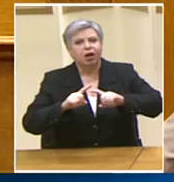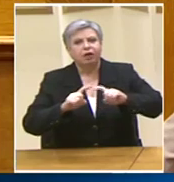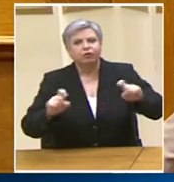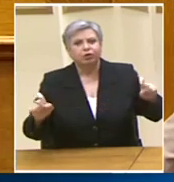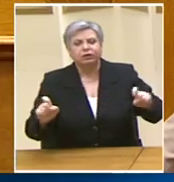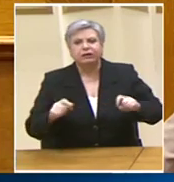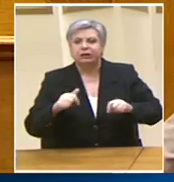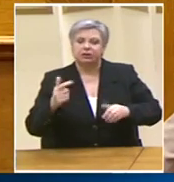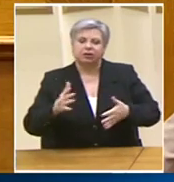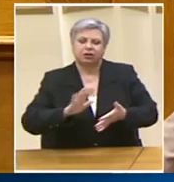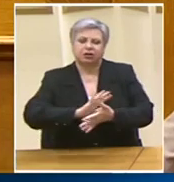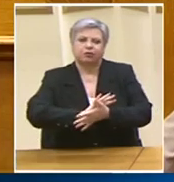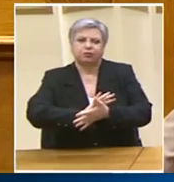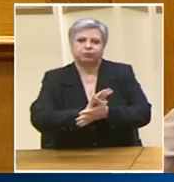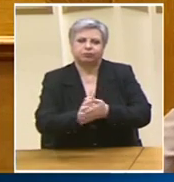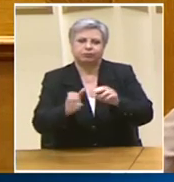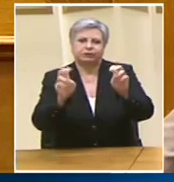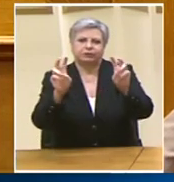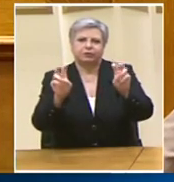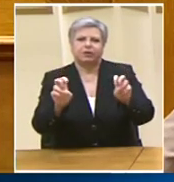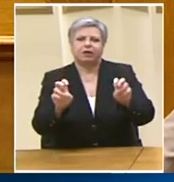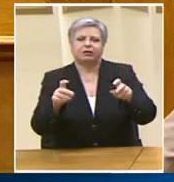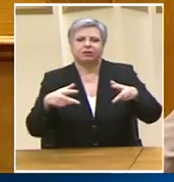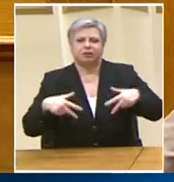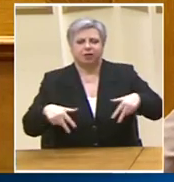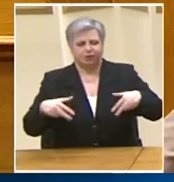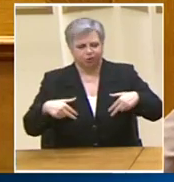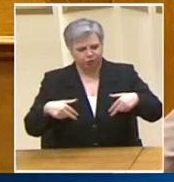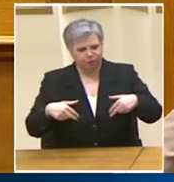κράτους Το σχέδιό σας για την οικονομία